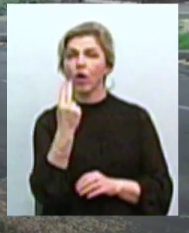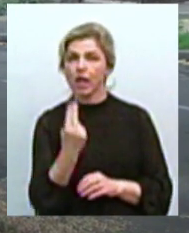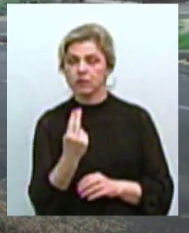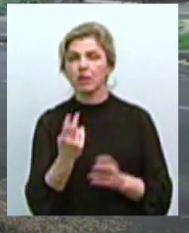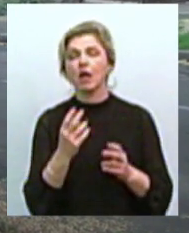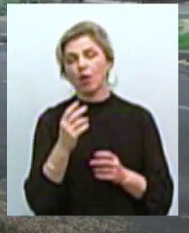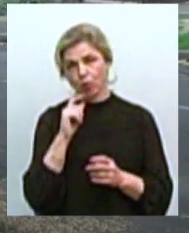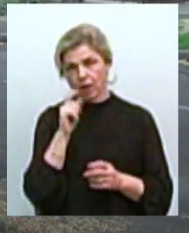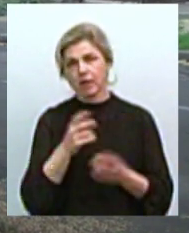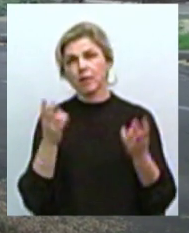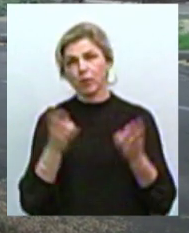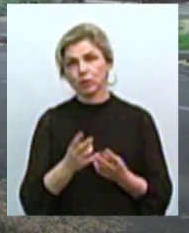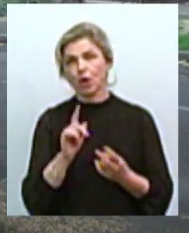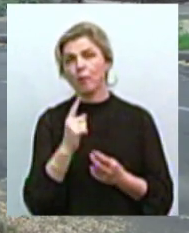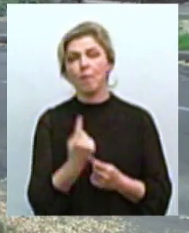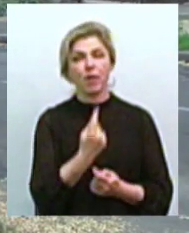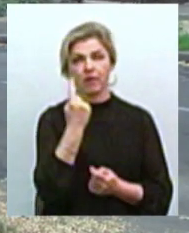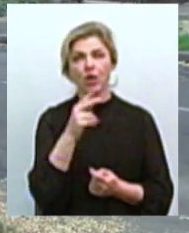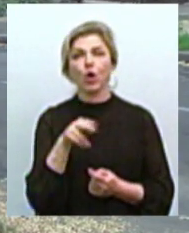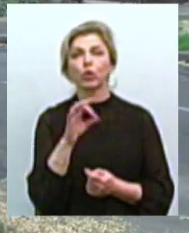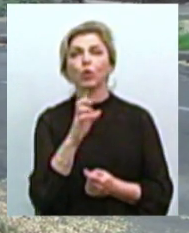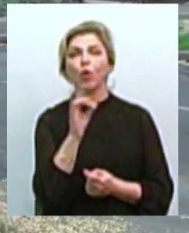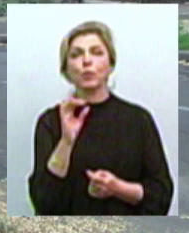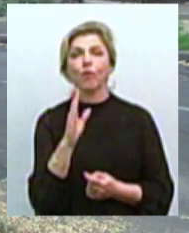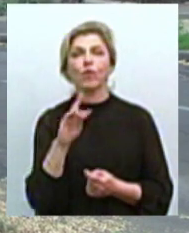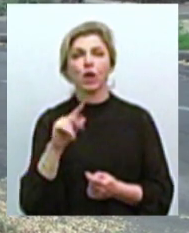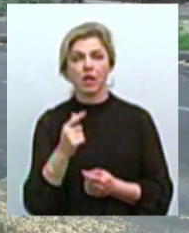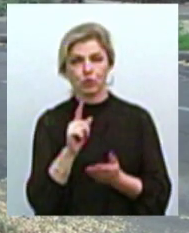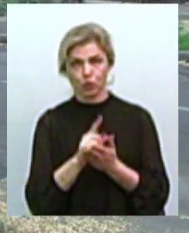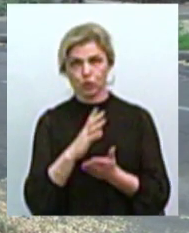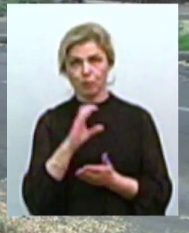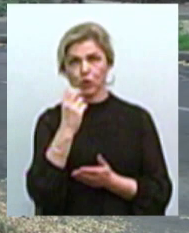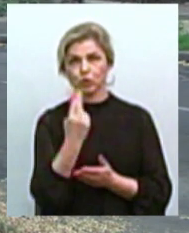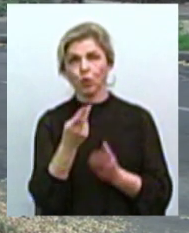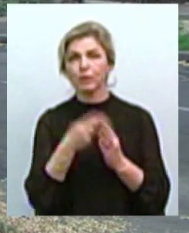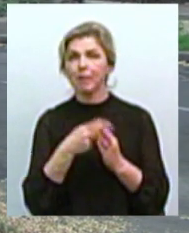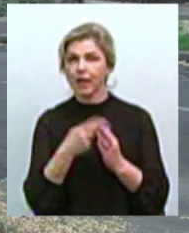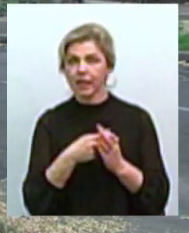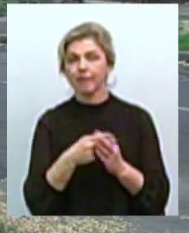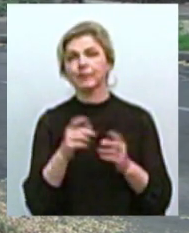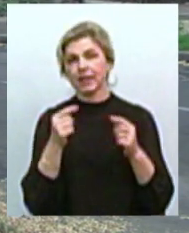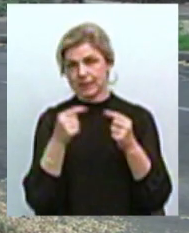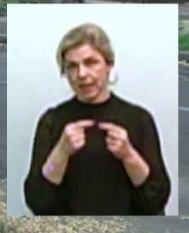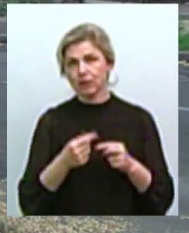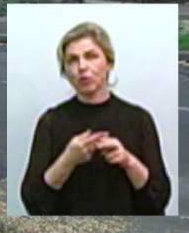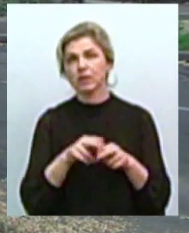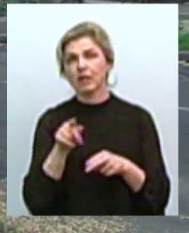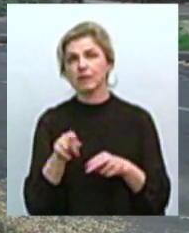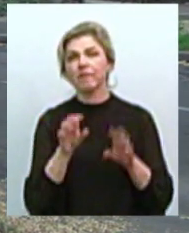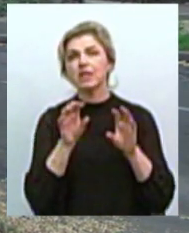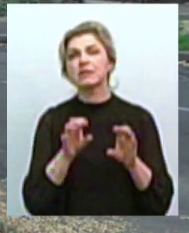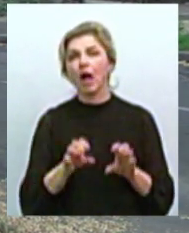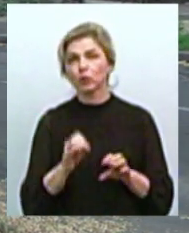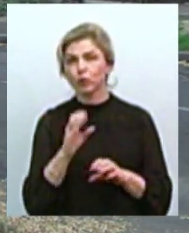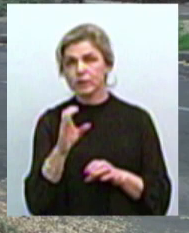все, доброволець може мати соціальні пільги згідно цього статусу. Річ йде про